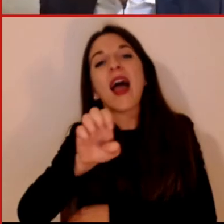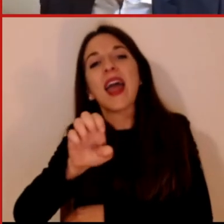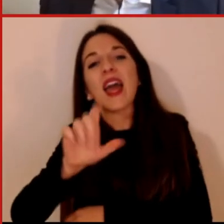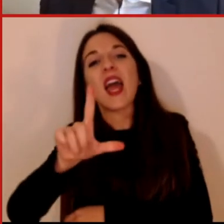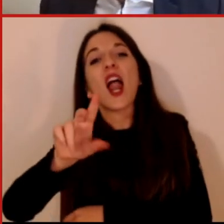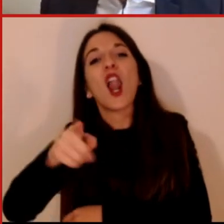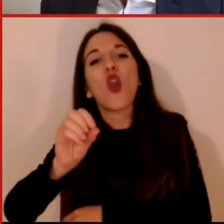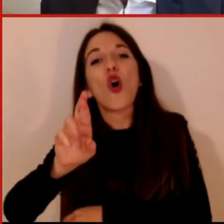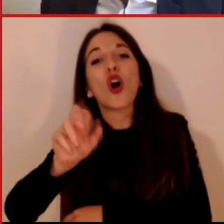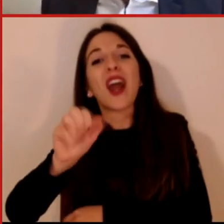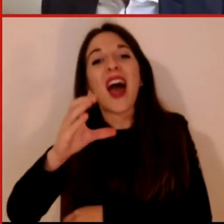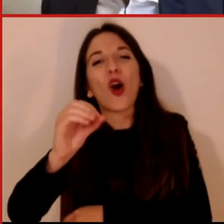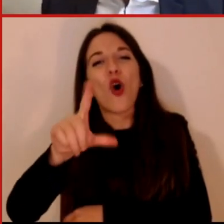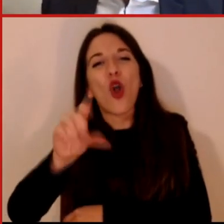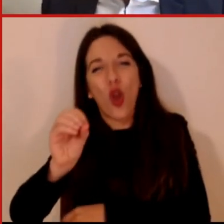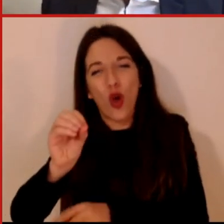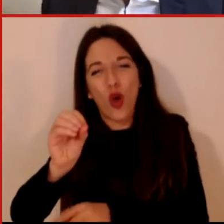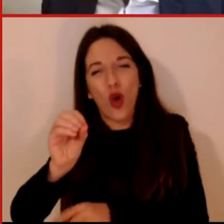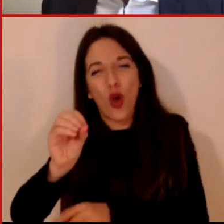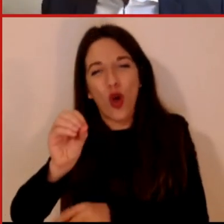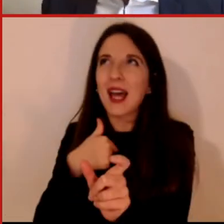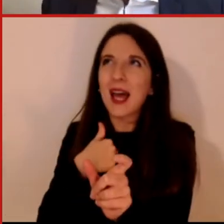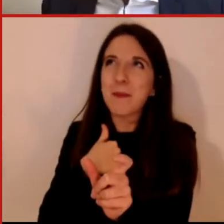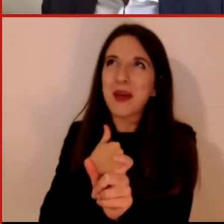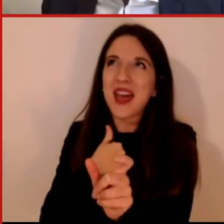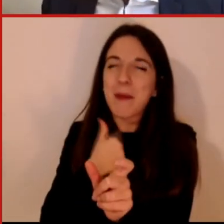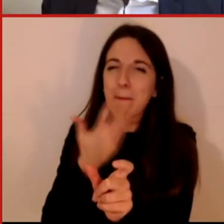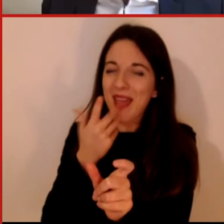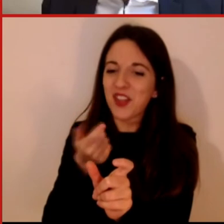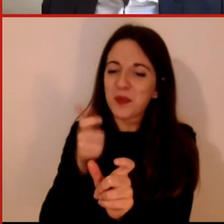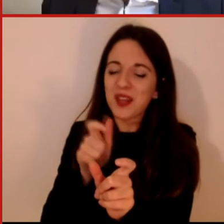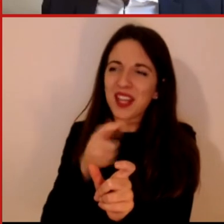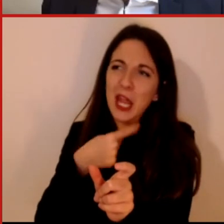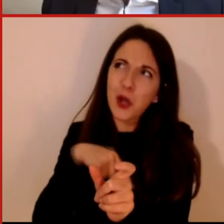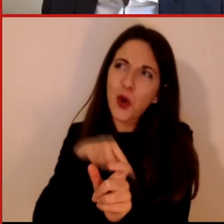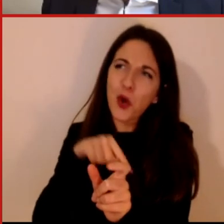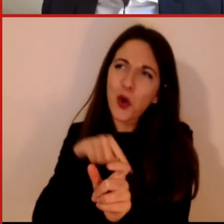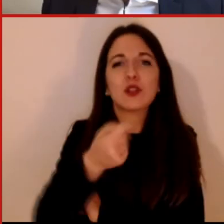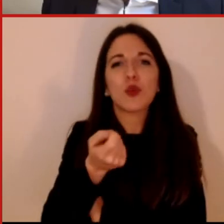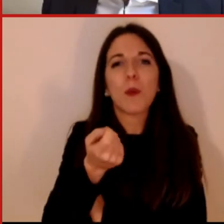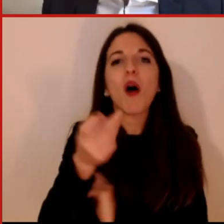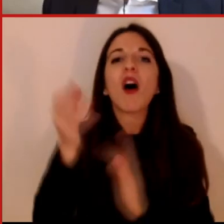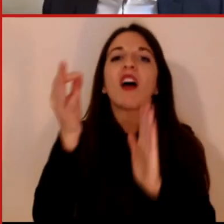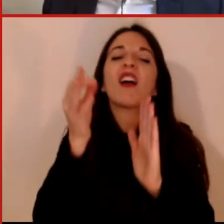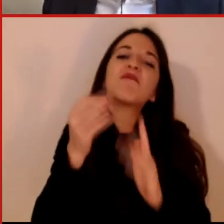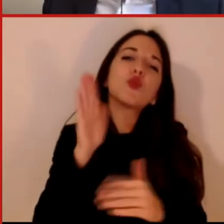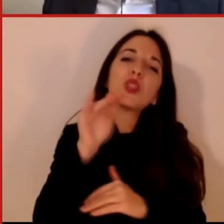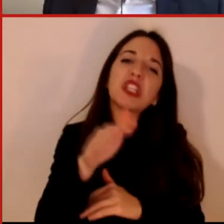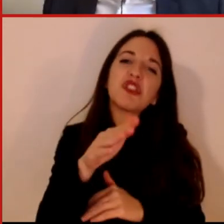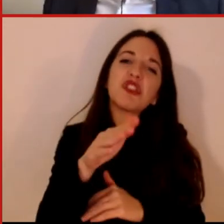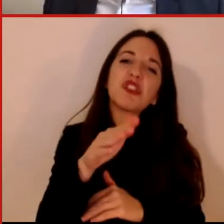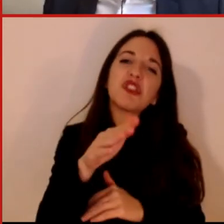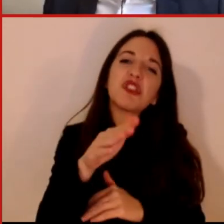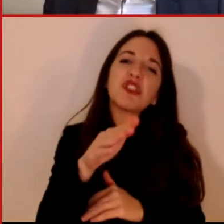dati con questa forma di divinazione quasi anche togliendoci la responsabilità poi di prendere delle decisioni che poi invece di fatto